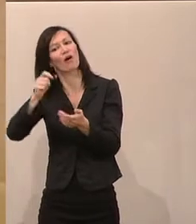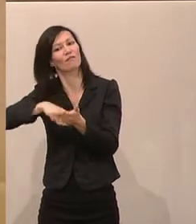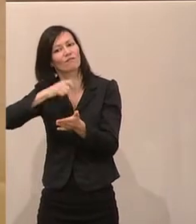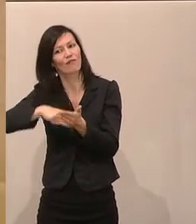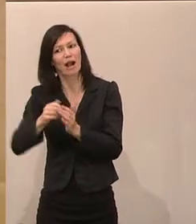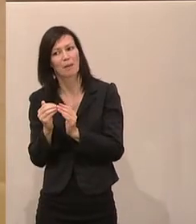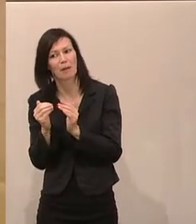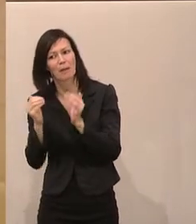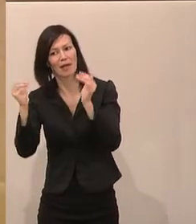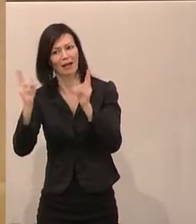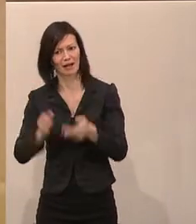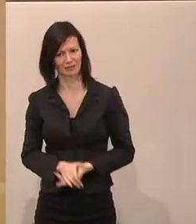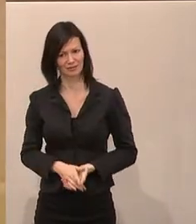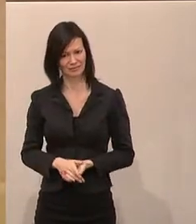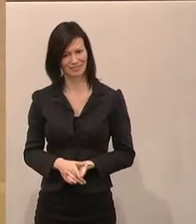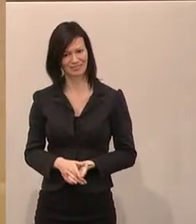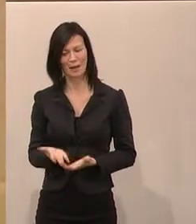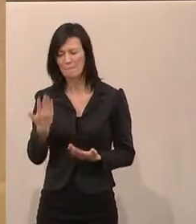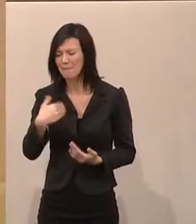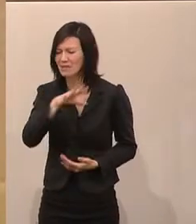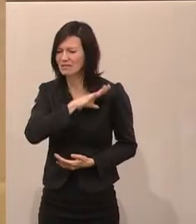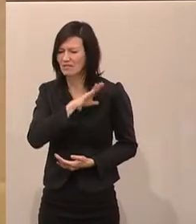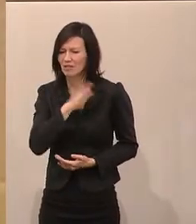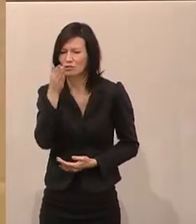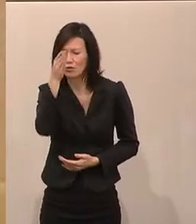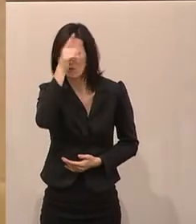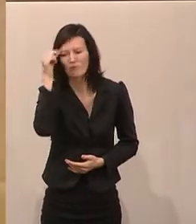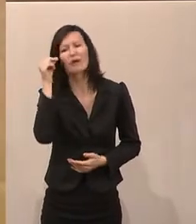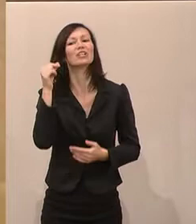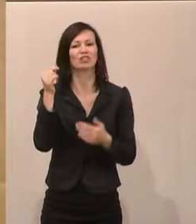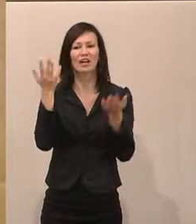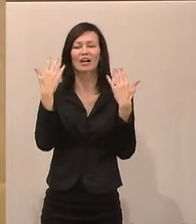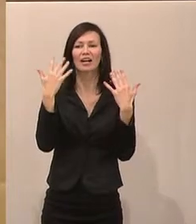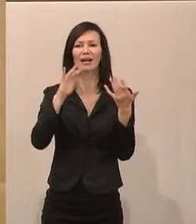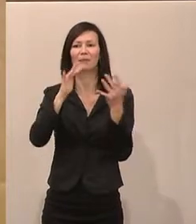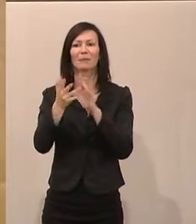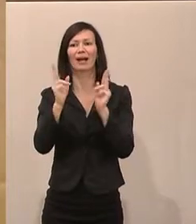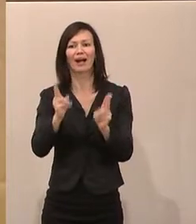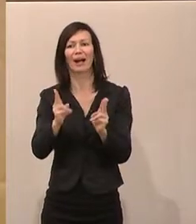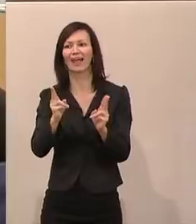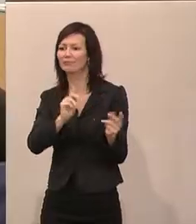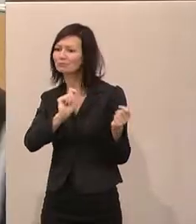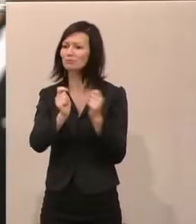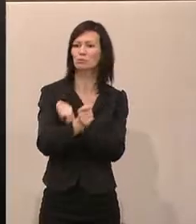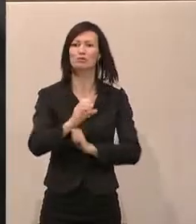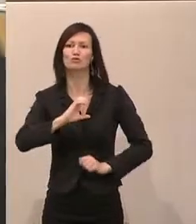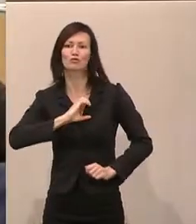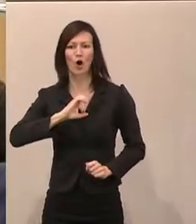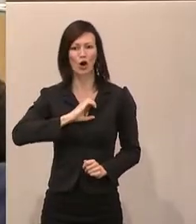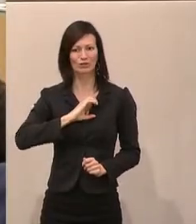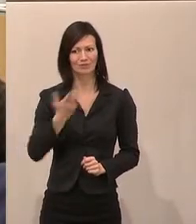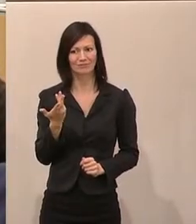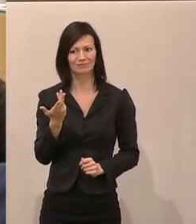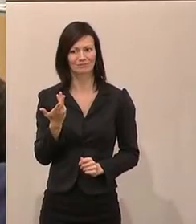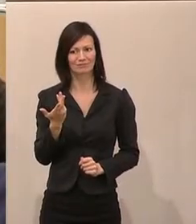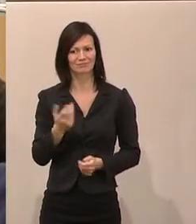gefährlichen Klimawandel, in die größte Chance umwandeln. Das Wunder geschehen lassen. Genau